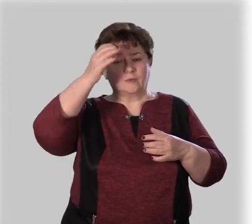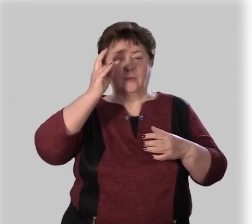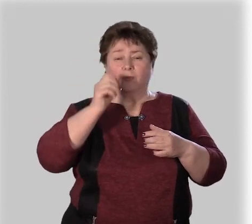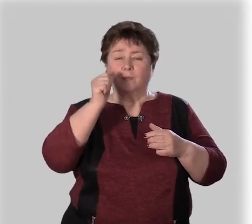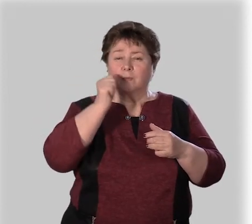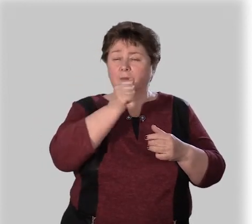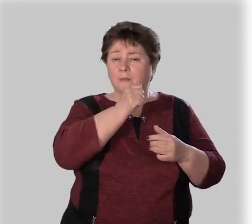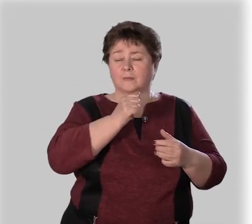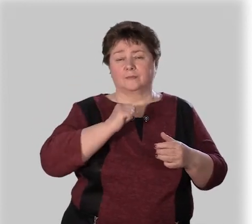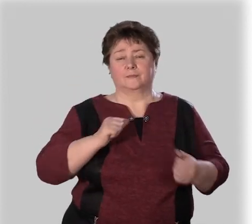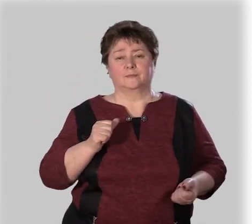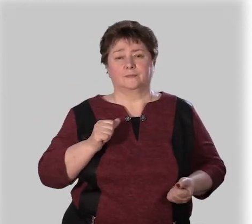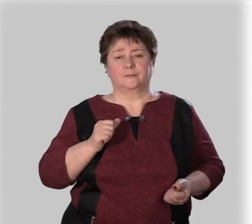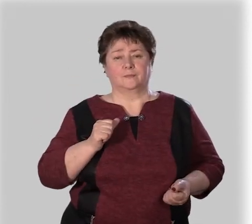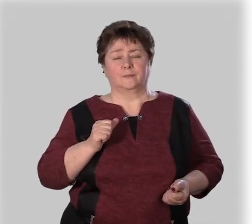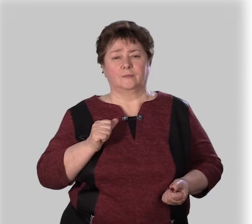скрытный